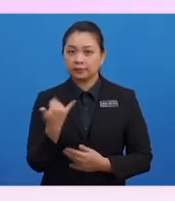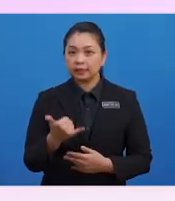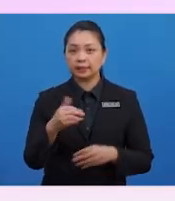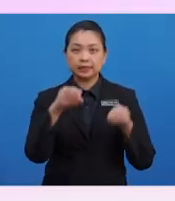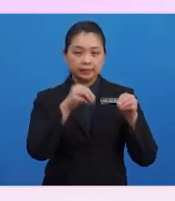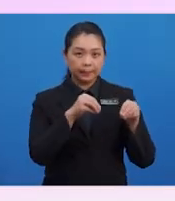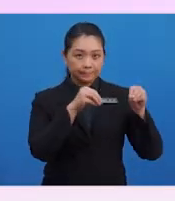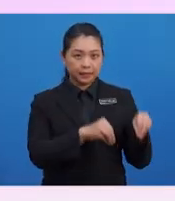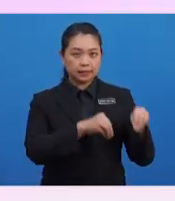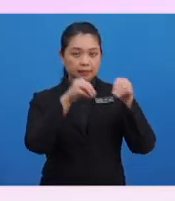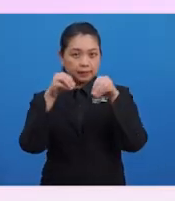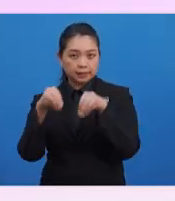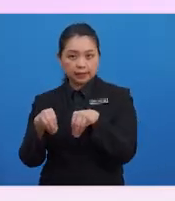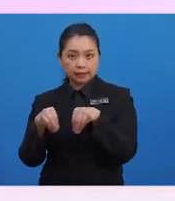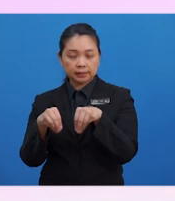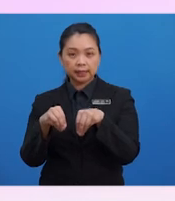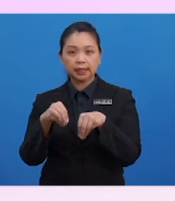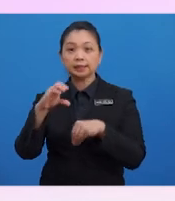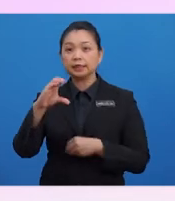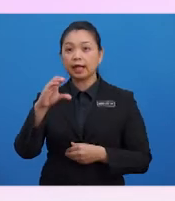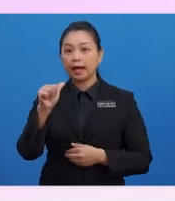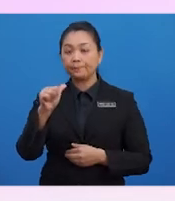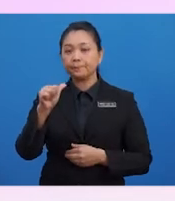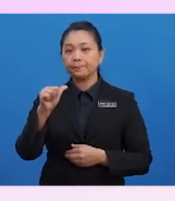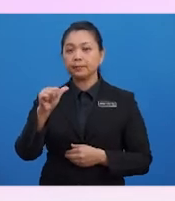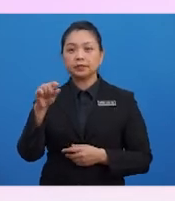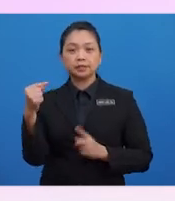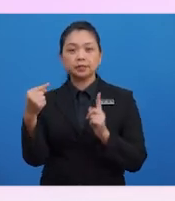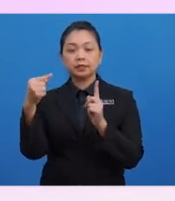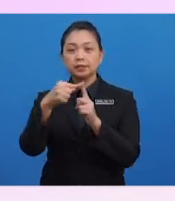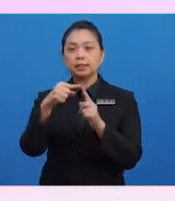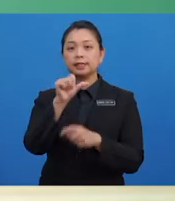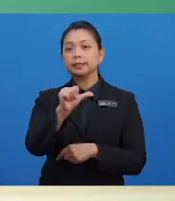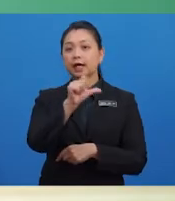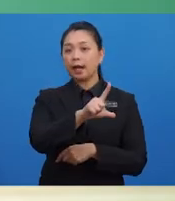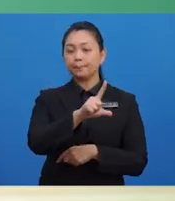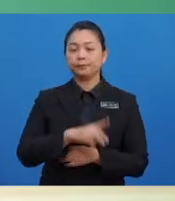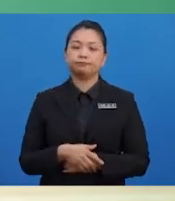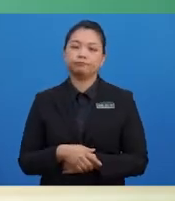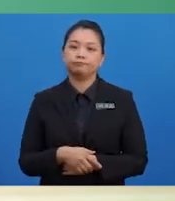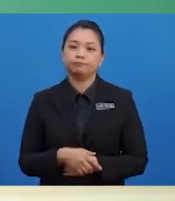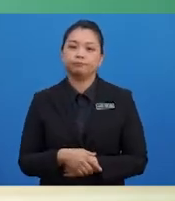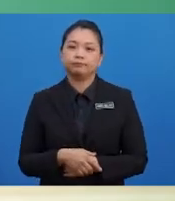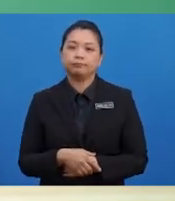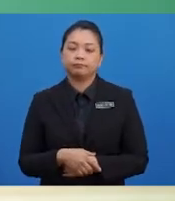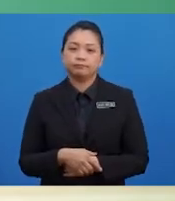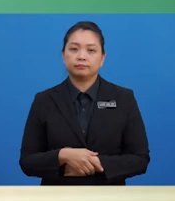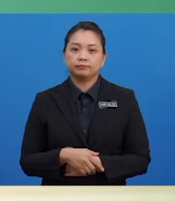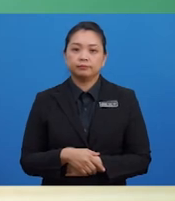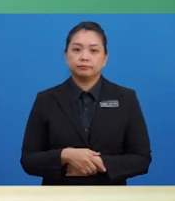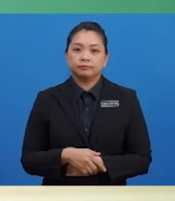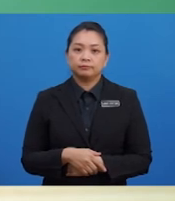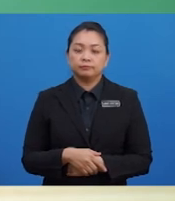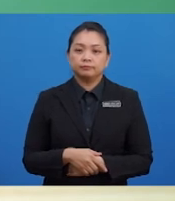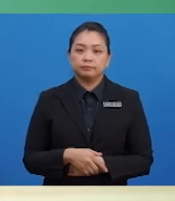memindahkan catatan jenel arm ke leja arm. Dua akaun iaitu akaun sewa dan akaun